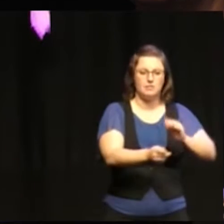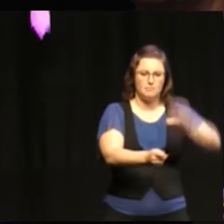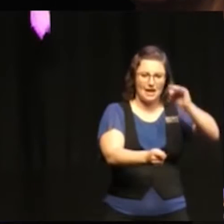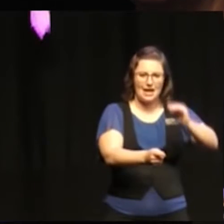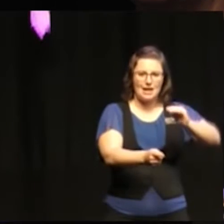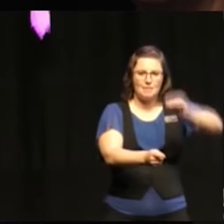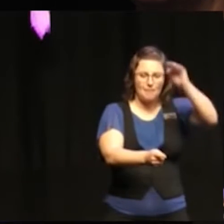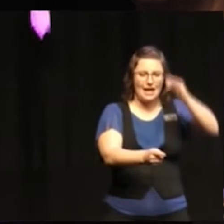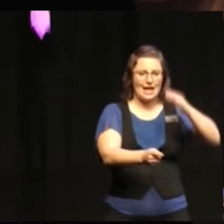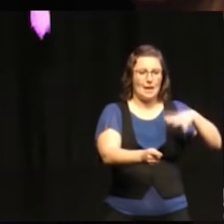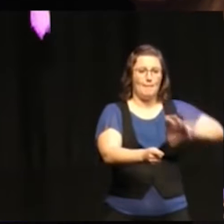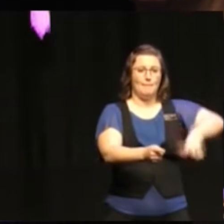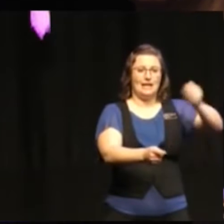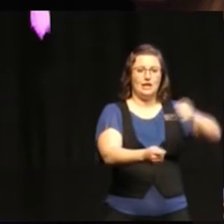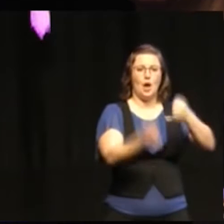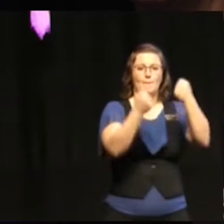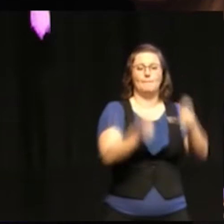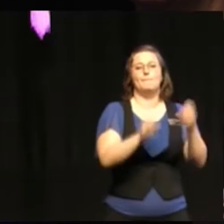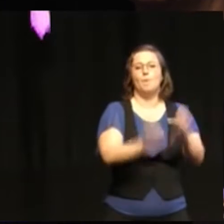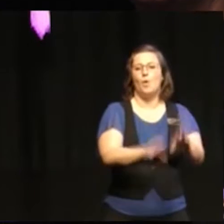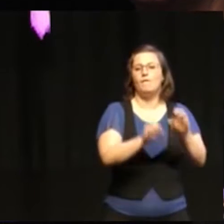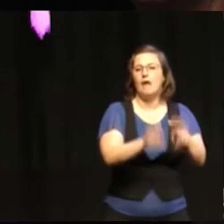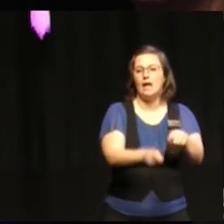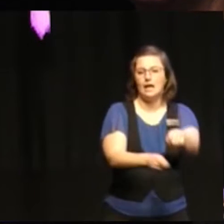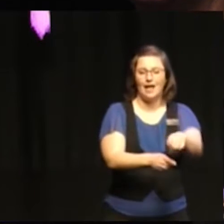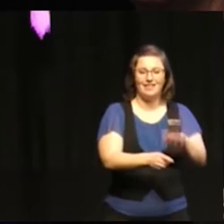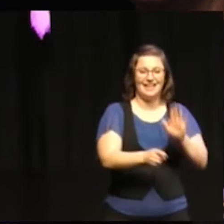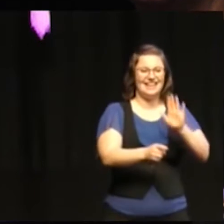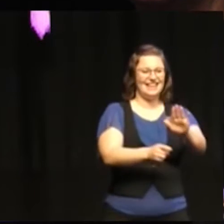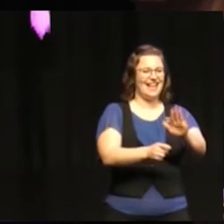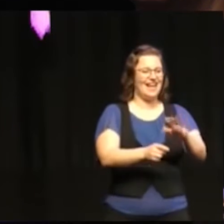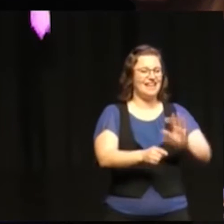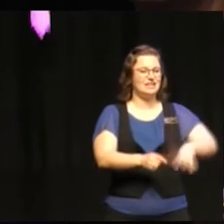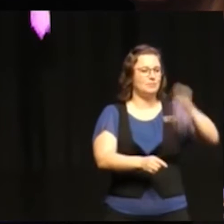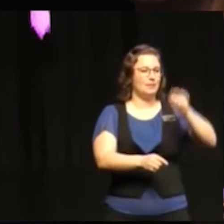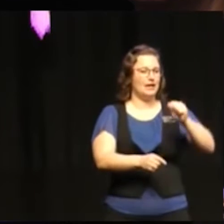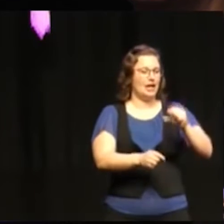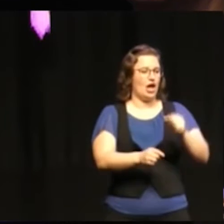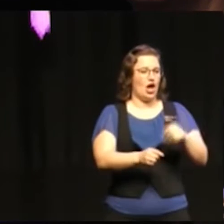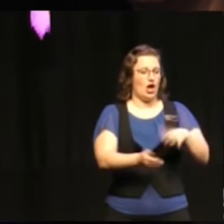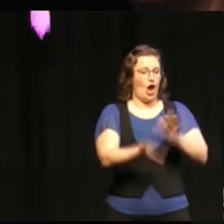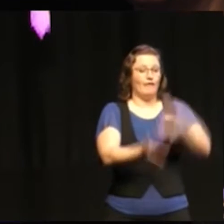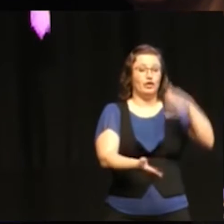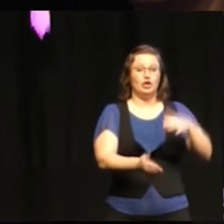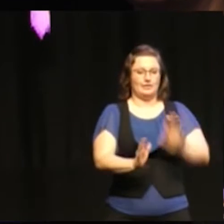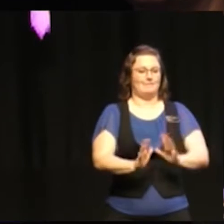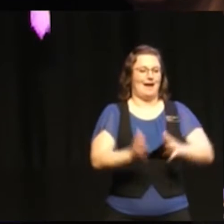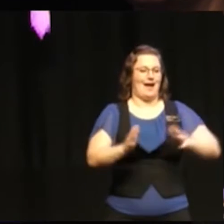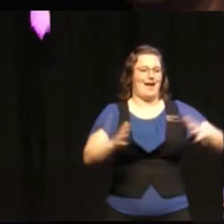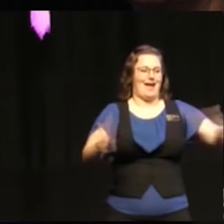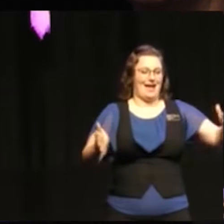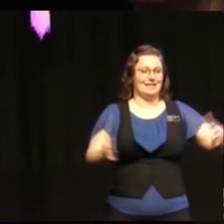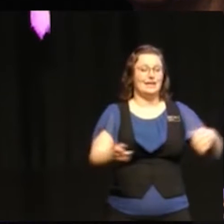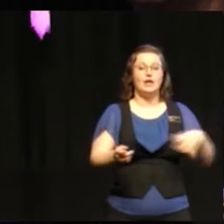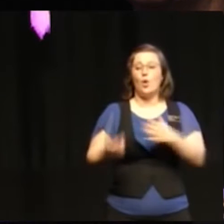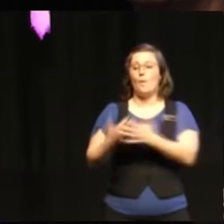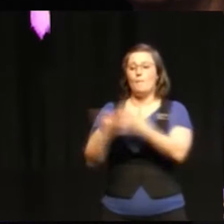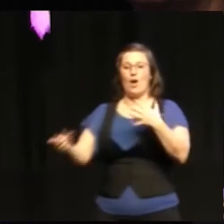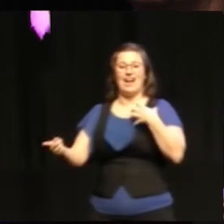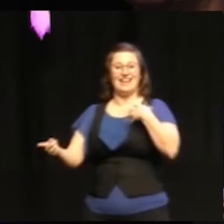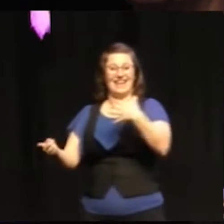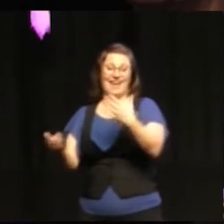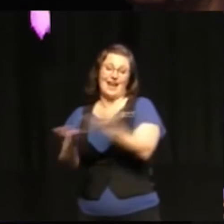miljöbelastning. Deras fotavtryck växer. Många väldigt höginkomstländer,